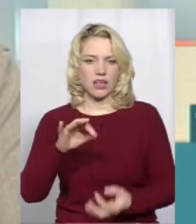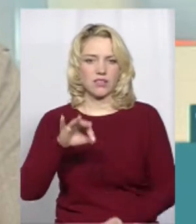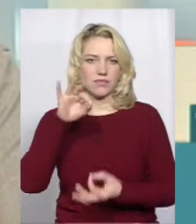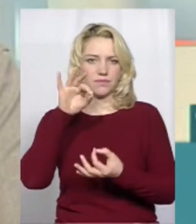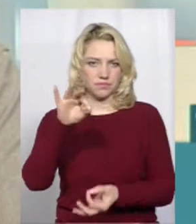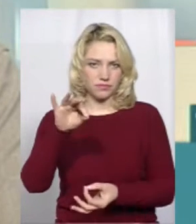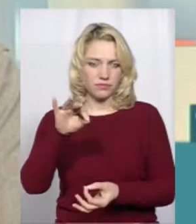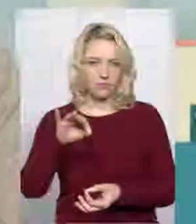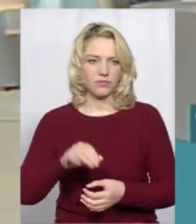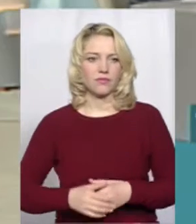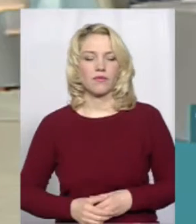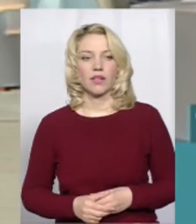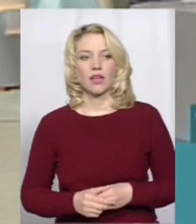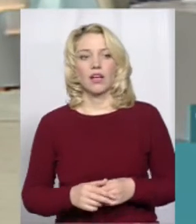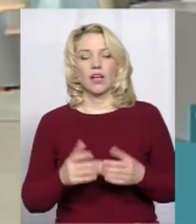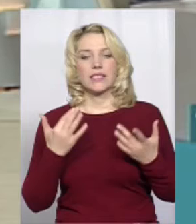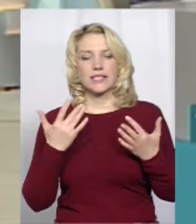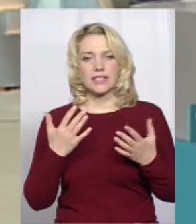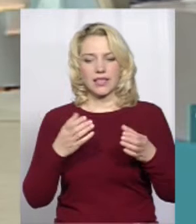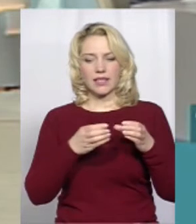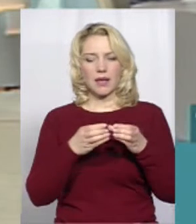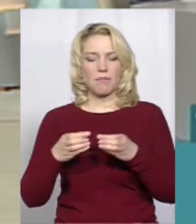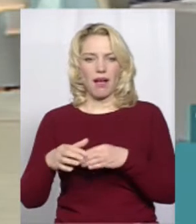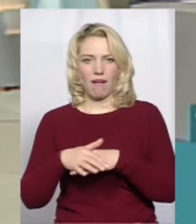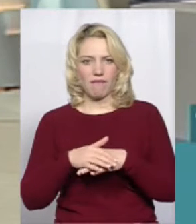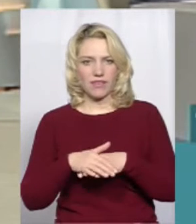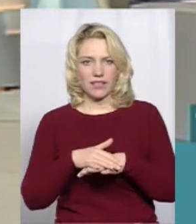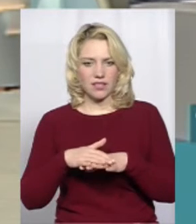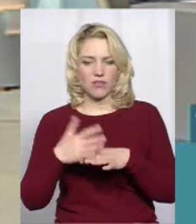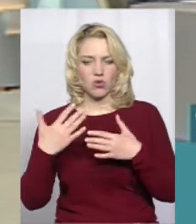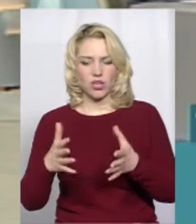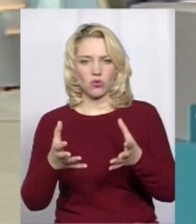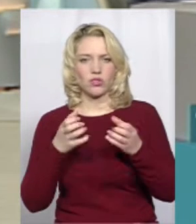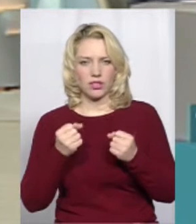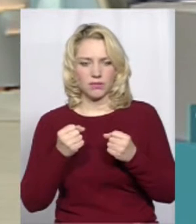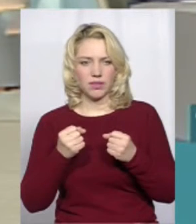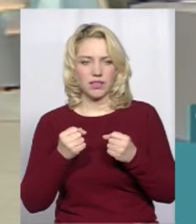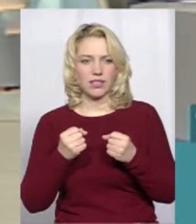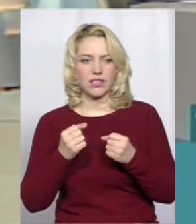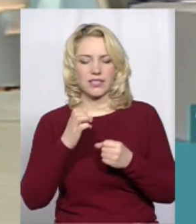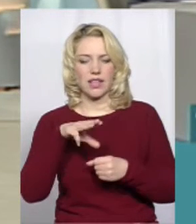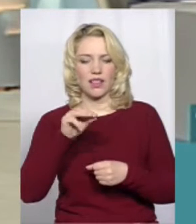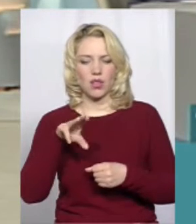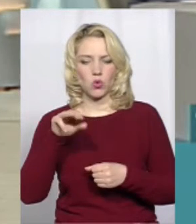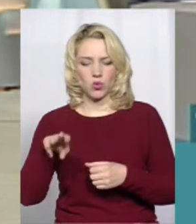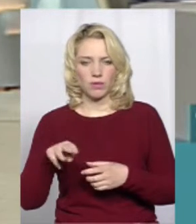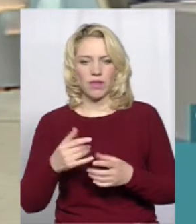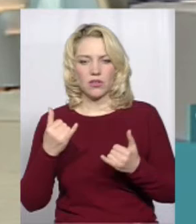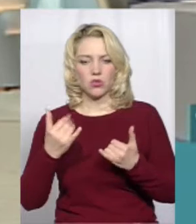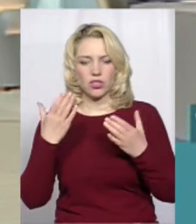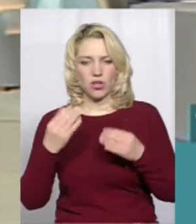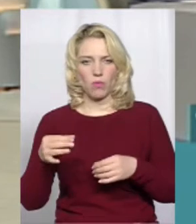воно є. А скільки парафій на сьогодні вже отримали нові статути? На сьогоднішній день до обласної державної адміністрації